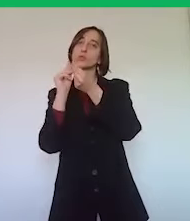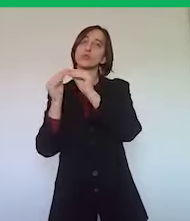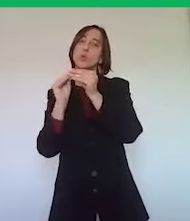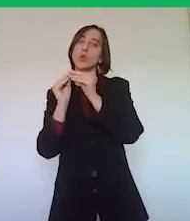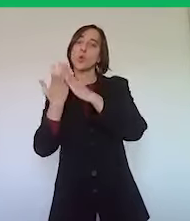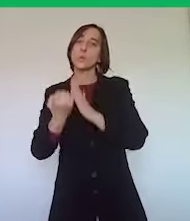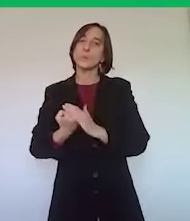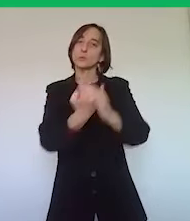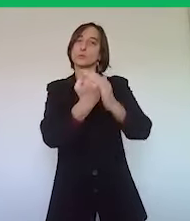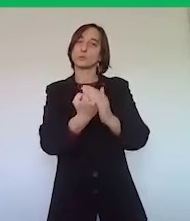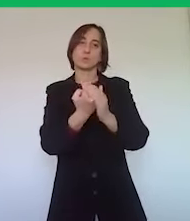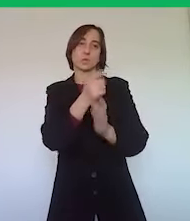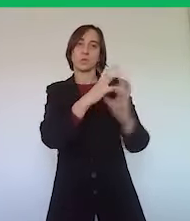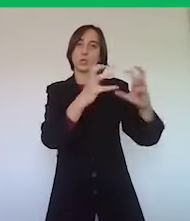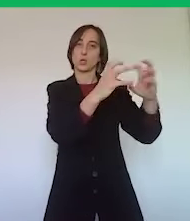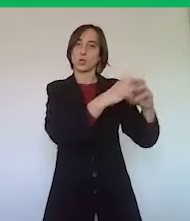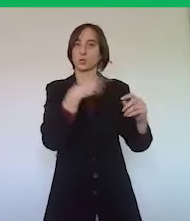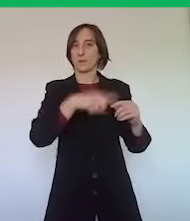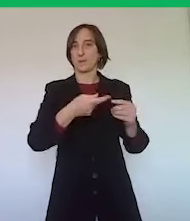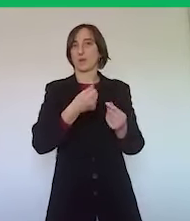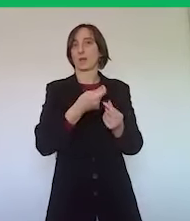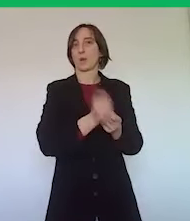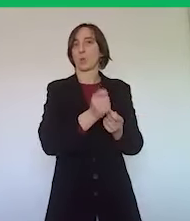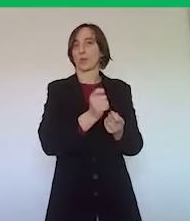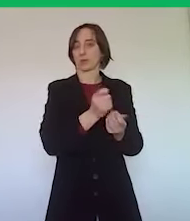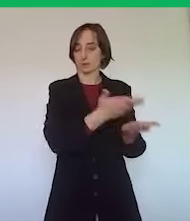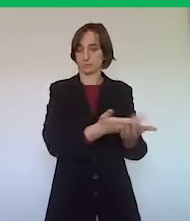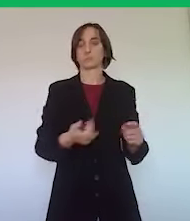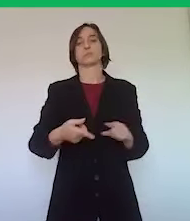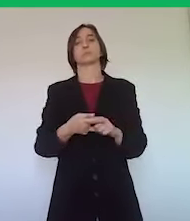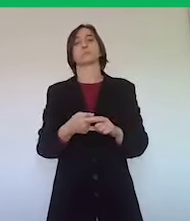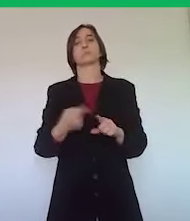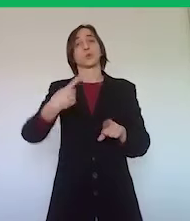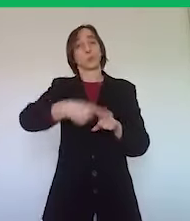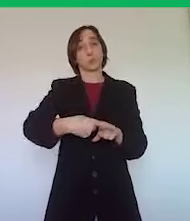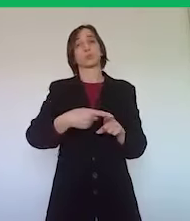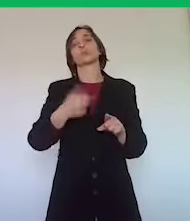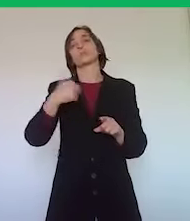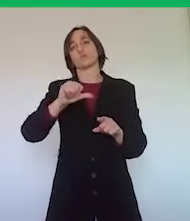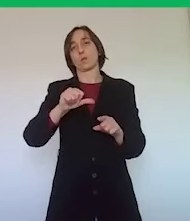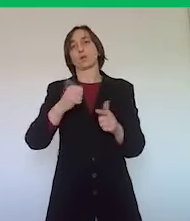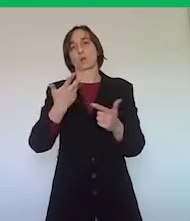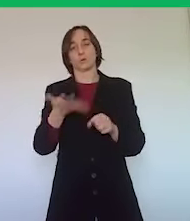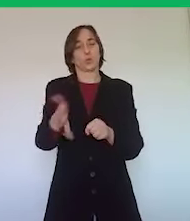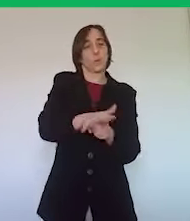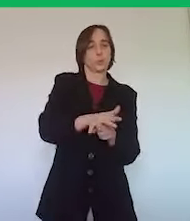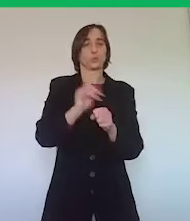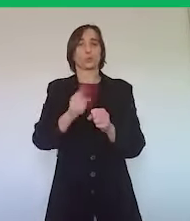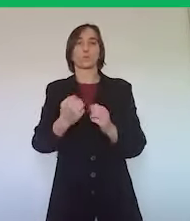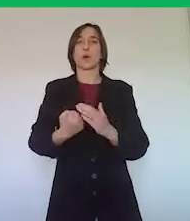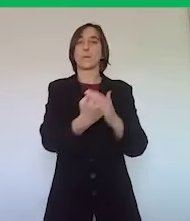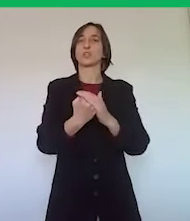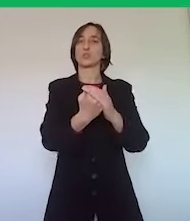sostegno alle imprese dal punto di vista della liquidità, così come siamo in campo per dare una copertura dal punto di vista degli